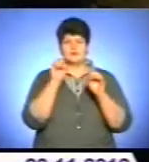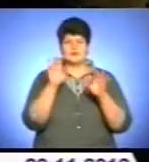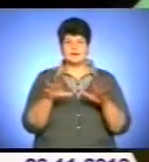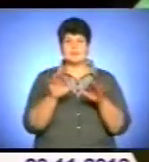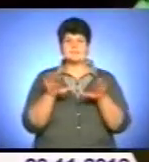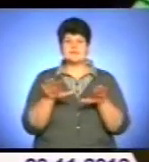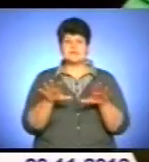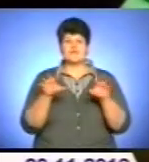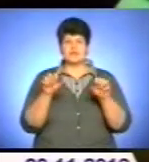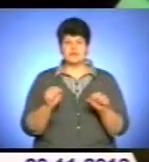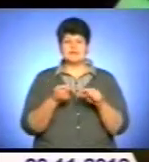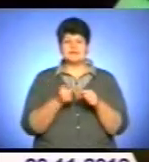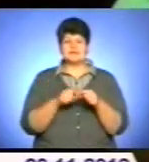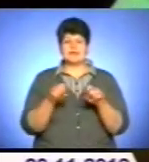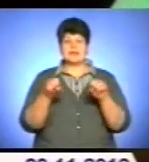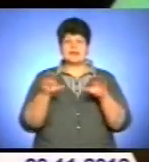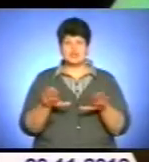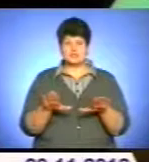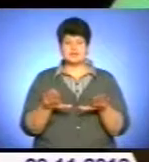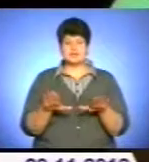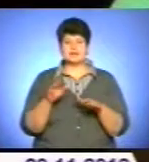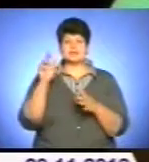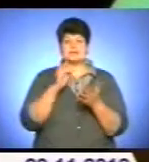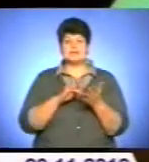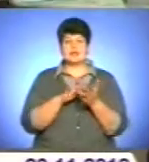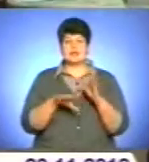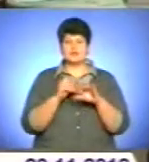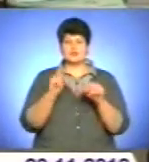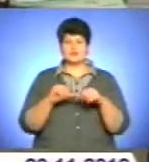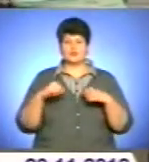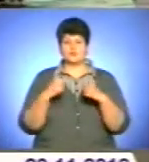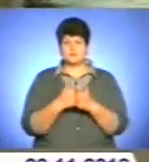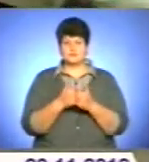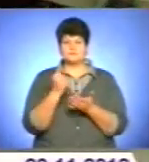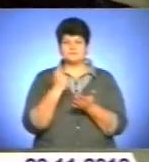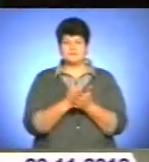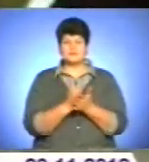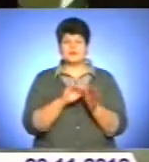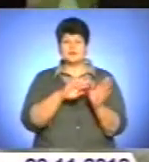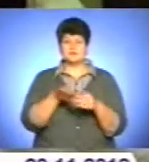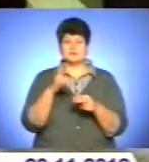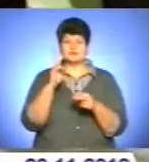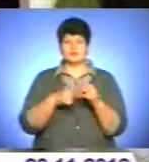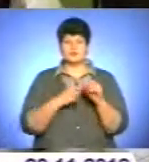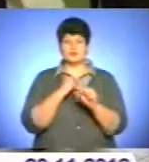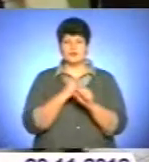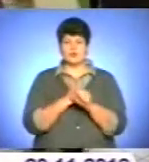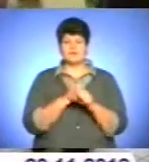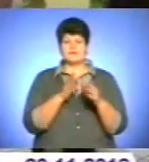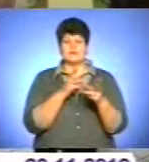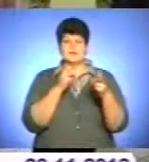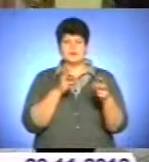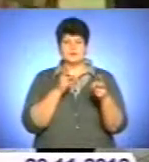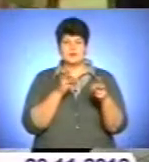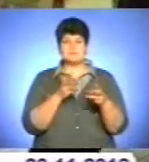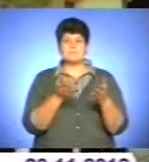владу. Таке рішення на засіданні в понеділок ухвалила Центральна виборча комісія. А саме після завершення роботи системи відеоспостереження,